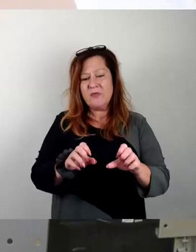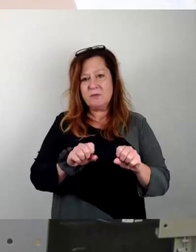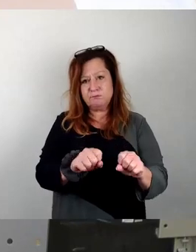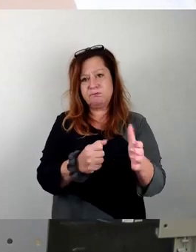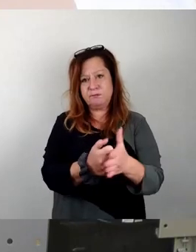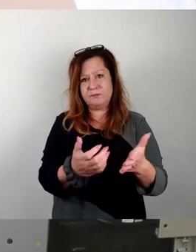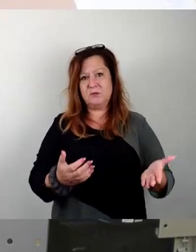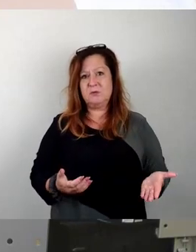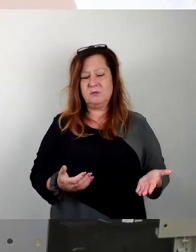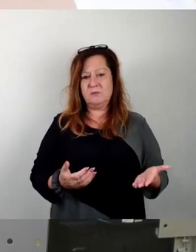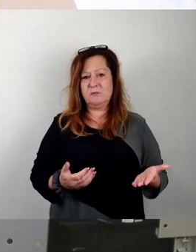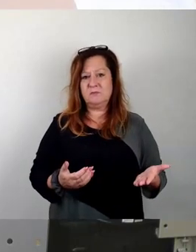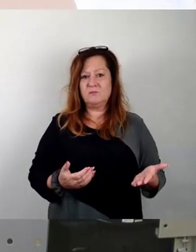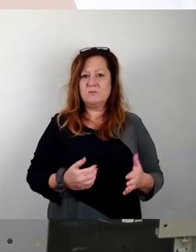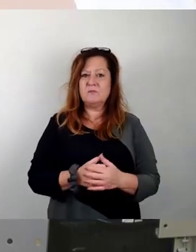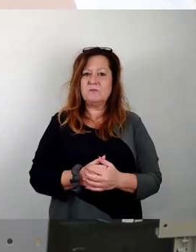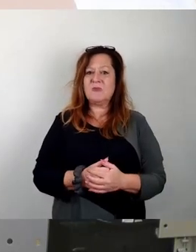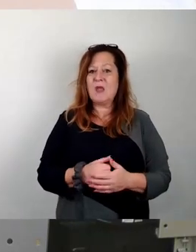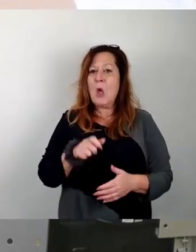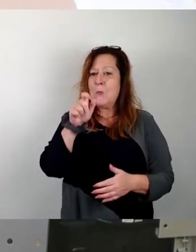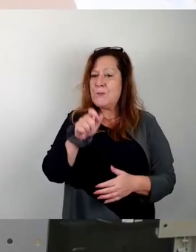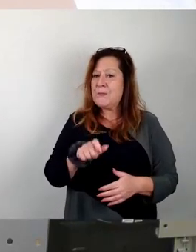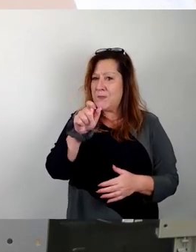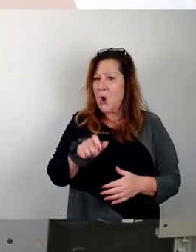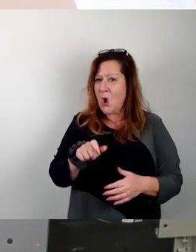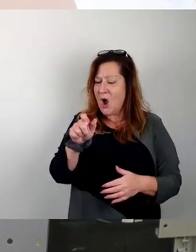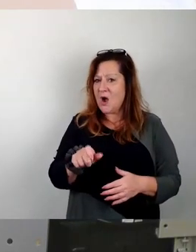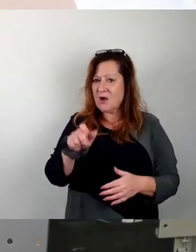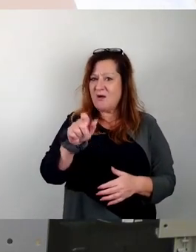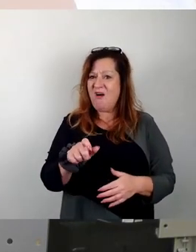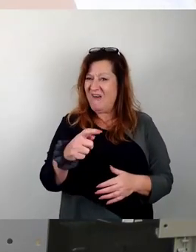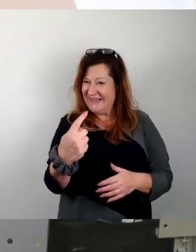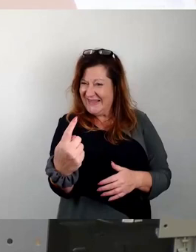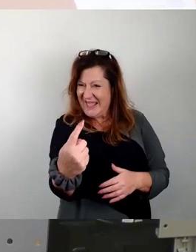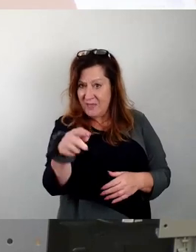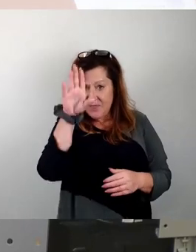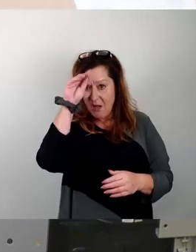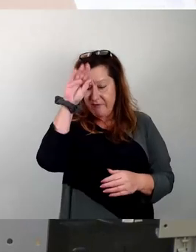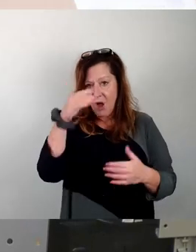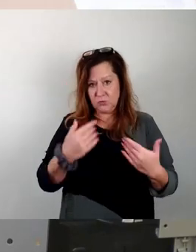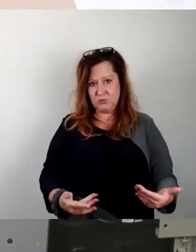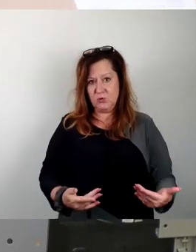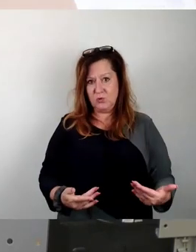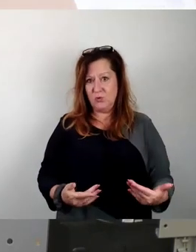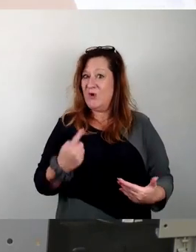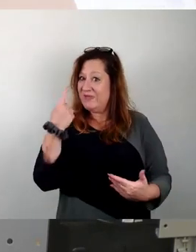Die Bürger tun dies in Anbetracht gewonnener Erfahrungen und medialer Berichterstattung.